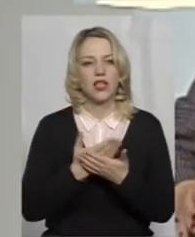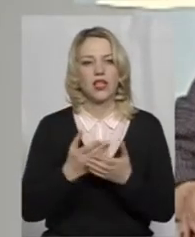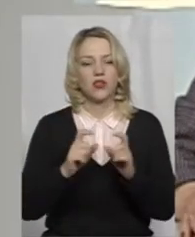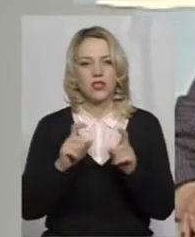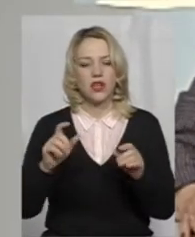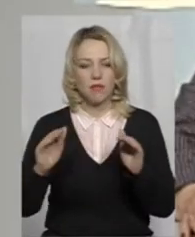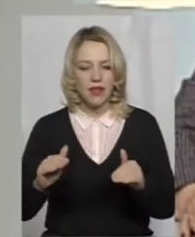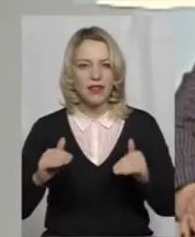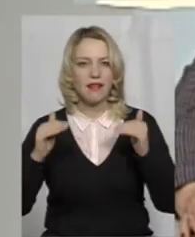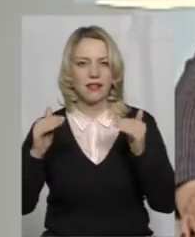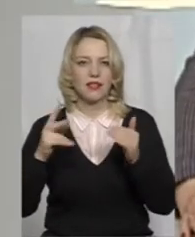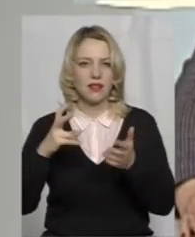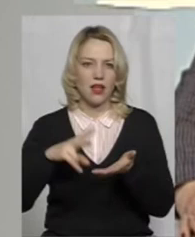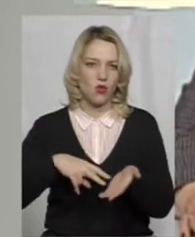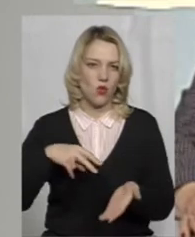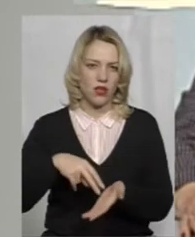піднятися на ноги?